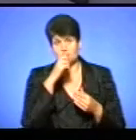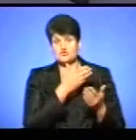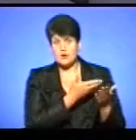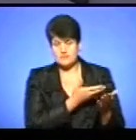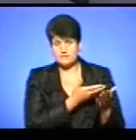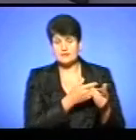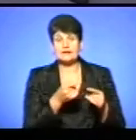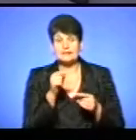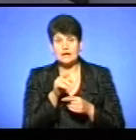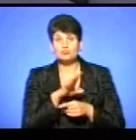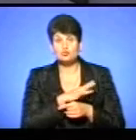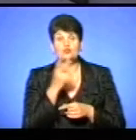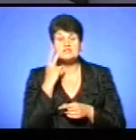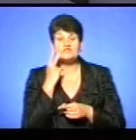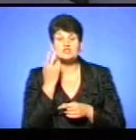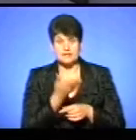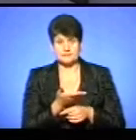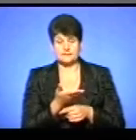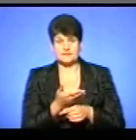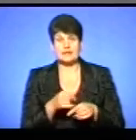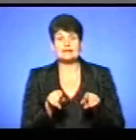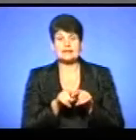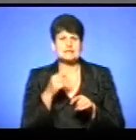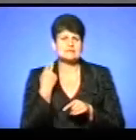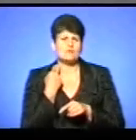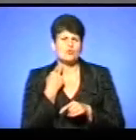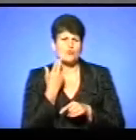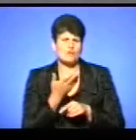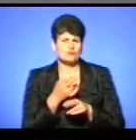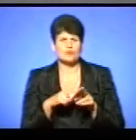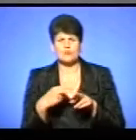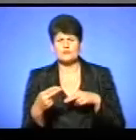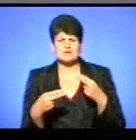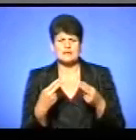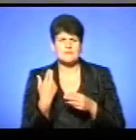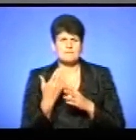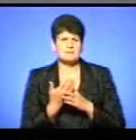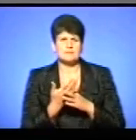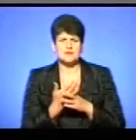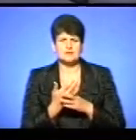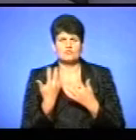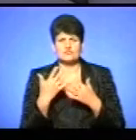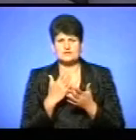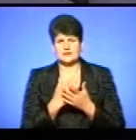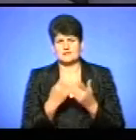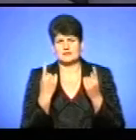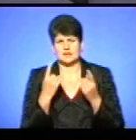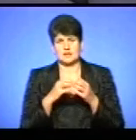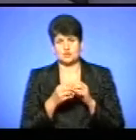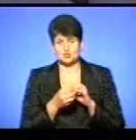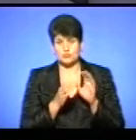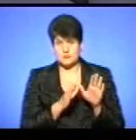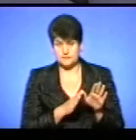Тобто, так було завжди. І таких заборгованості по відшкодуванні цих пільг вже є досить велика сума.